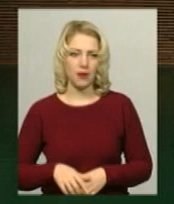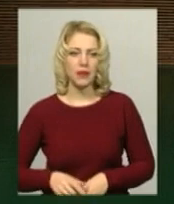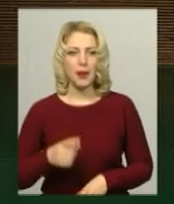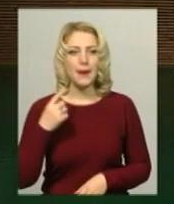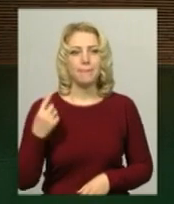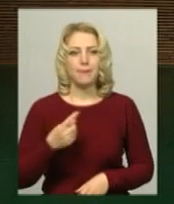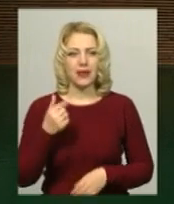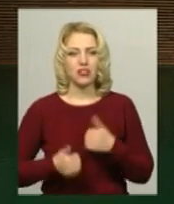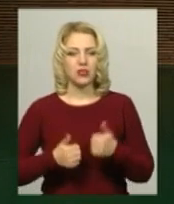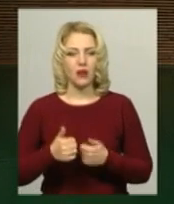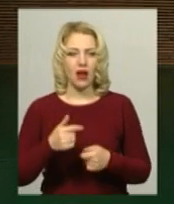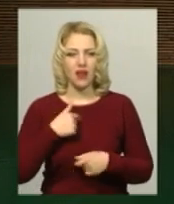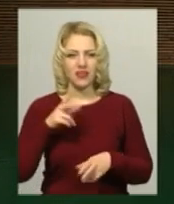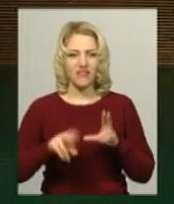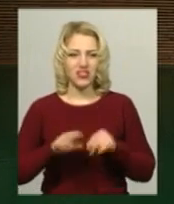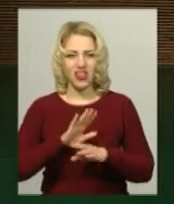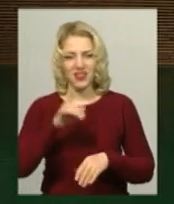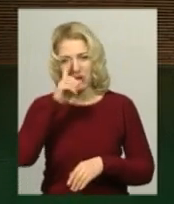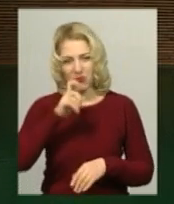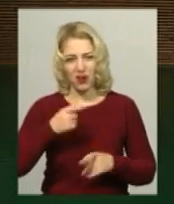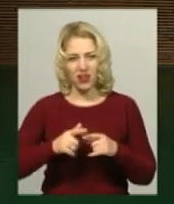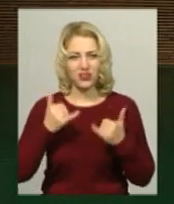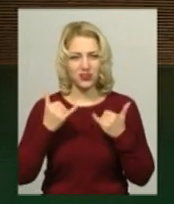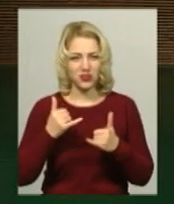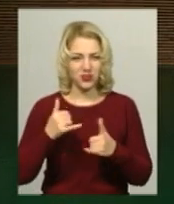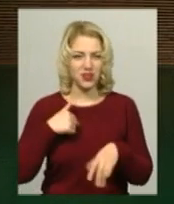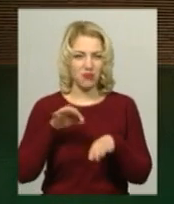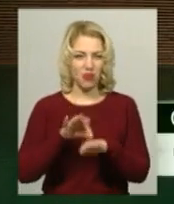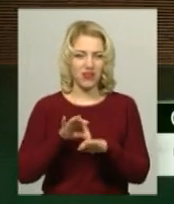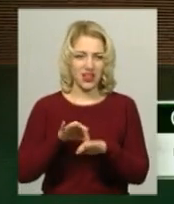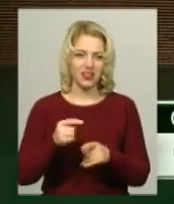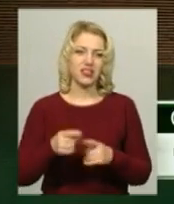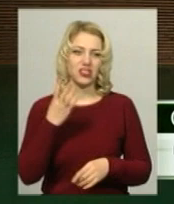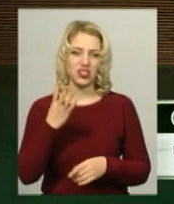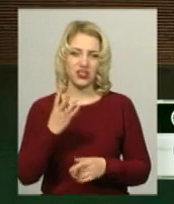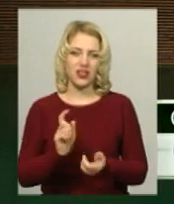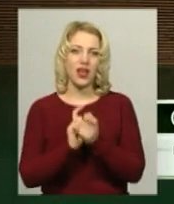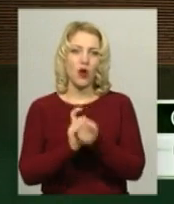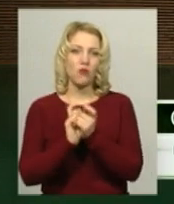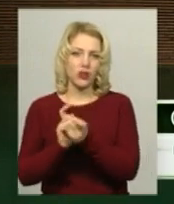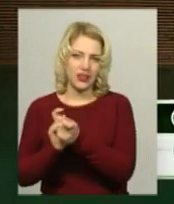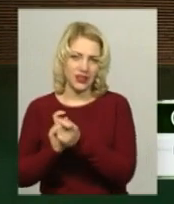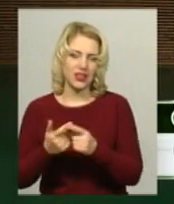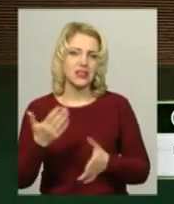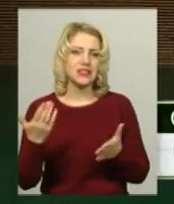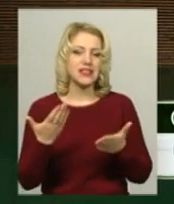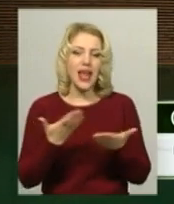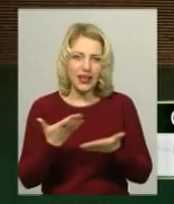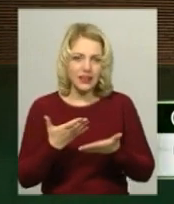я рахую, непогано. Соня провела чотири поєдинки, з яких